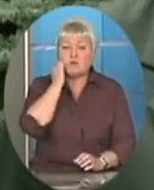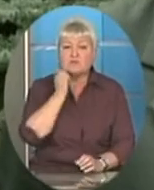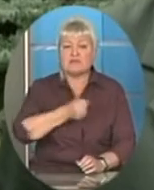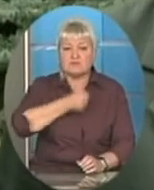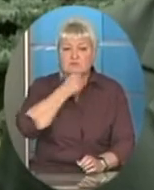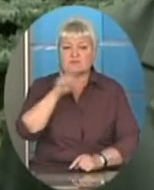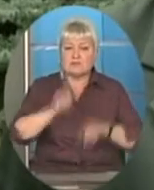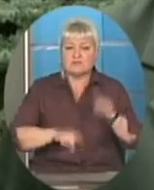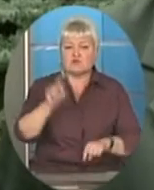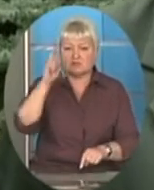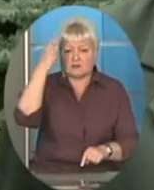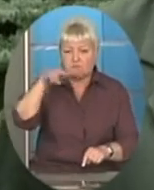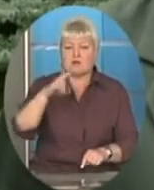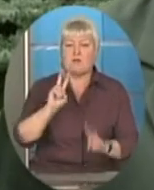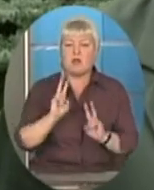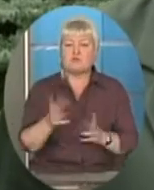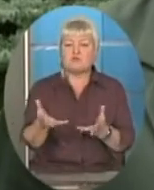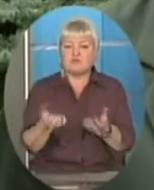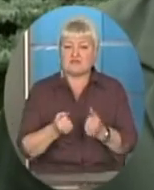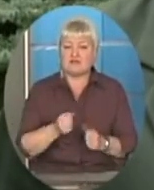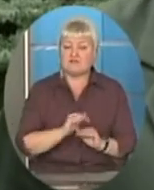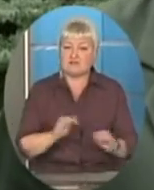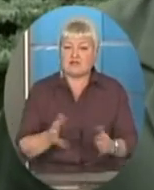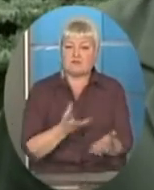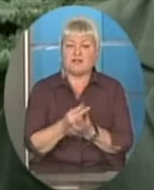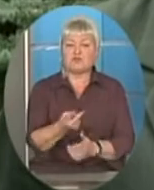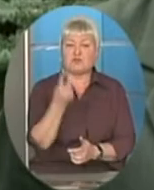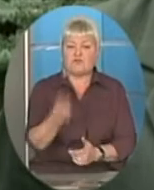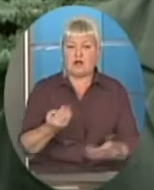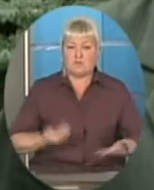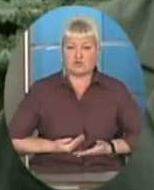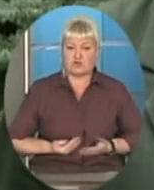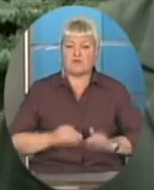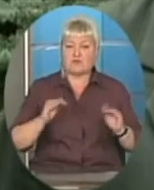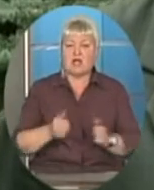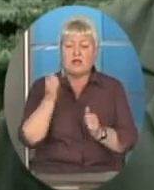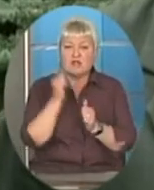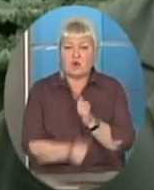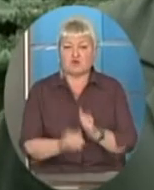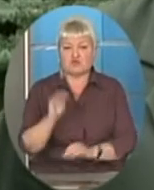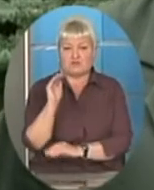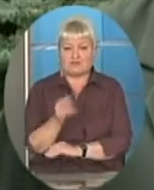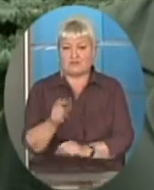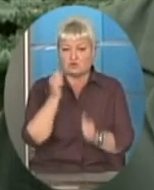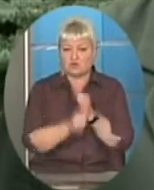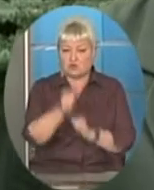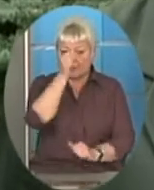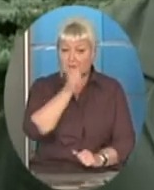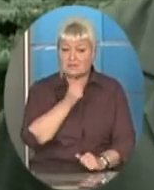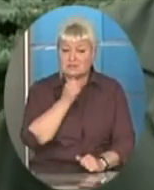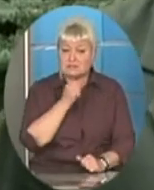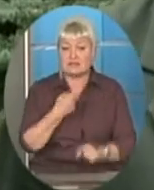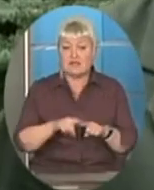дідусям, цьоткам, вуйкам, хто взяв дітей, виплачує два прожиткових мінімуми на кожну дитину щомісячно. І це стало дуже